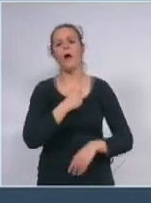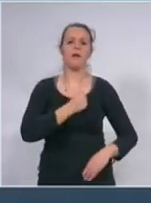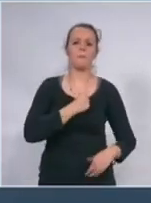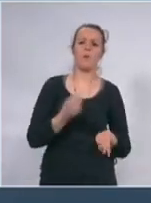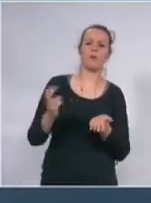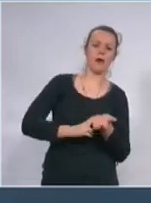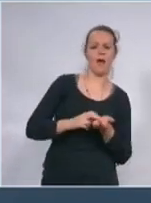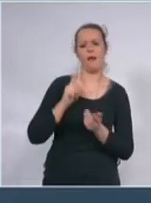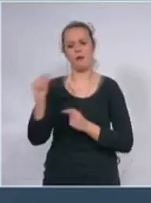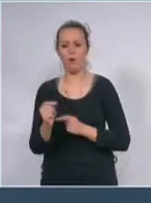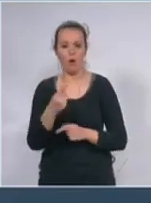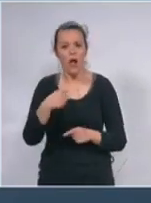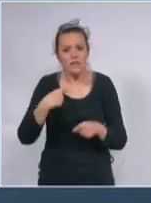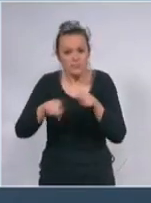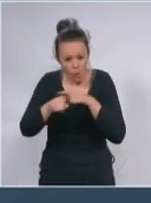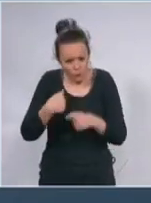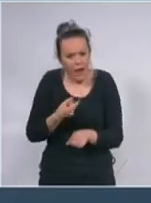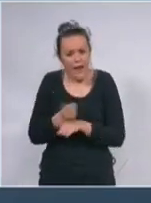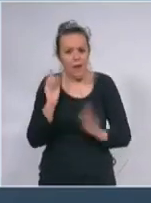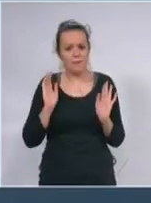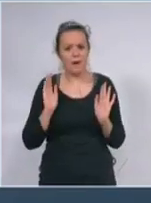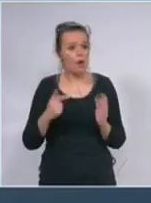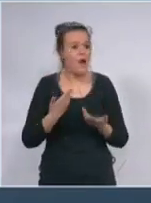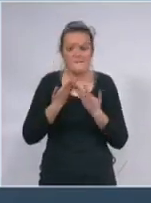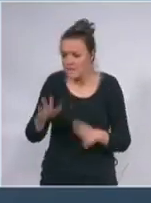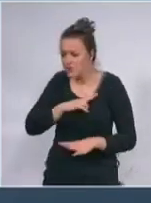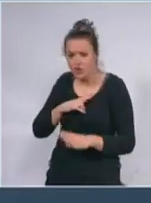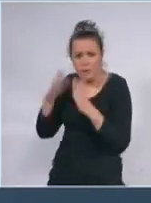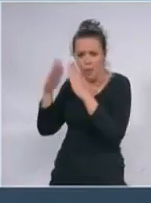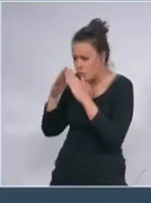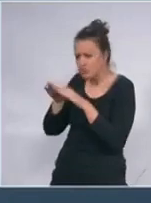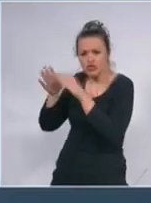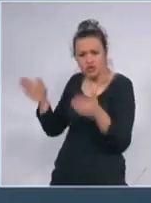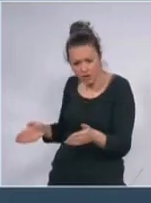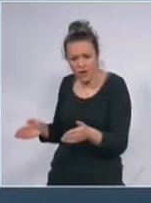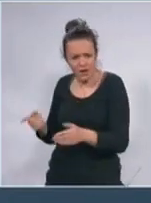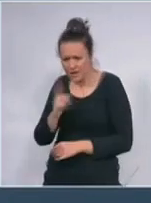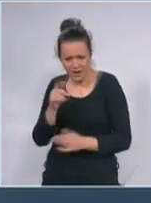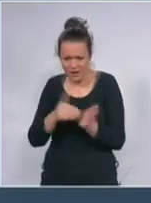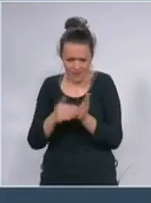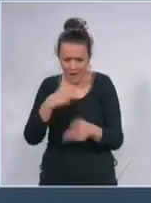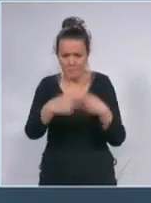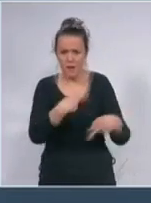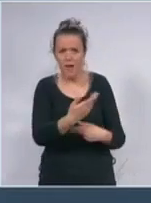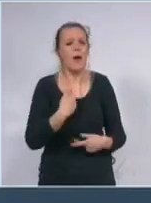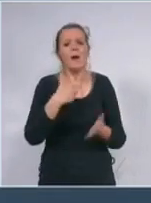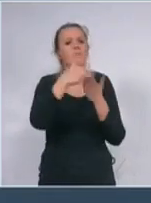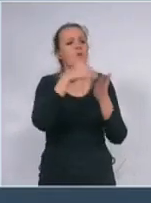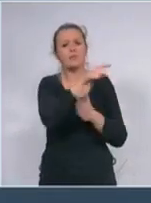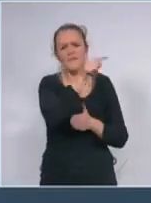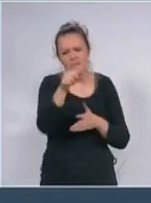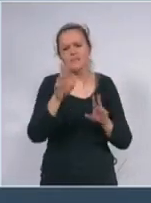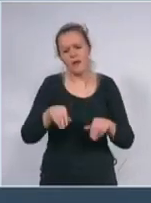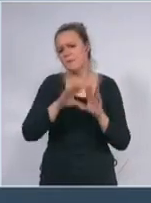Apsolutno. Dakle, nemojte da izlazite ako imate sve. Mi u radnjama imamo sve. Želim također da vam kažem da smo mi